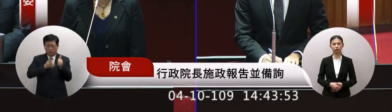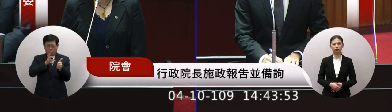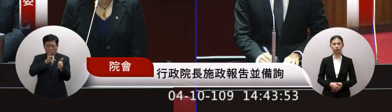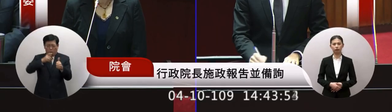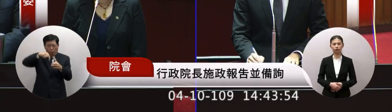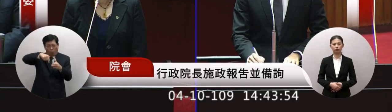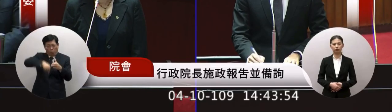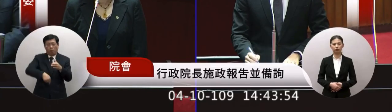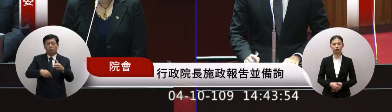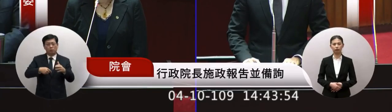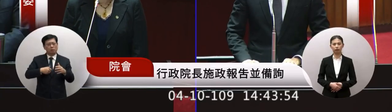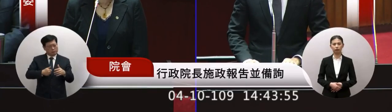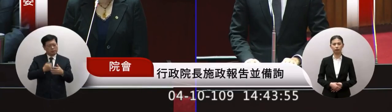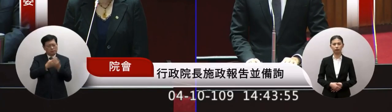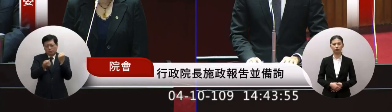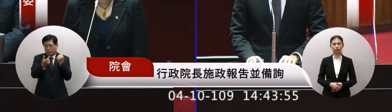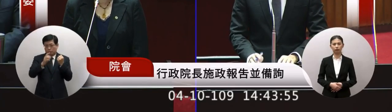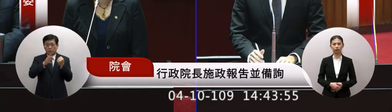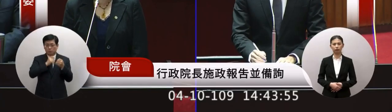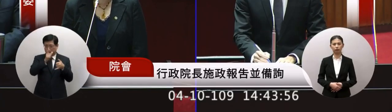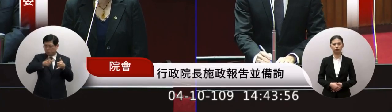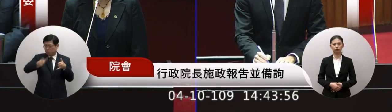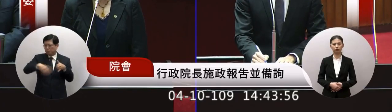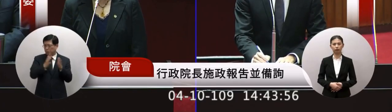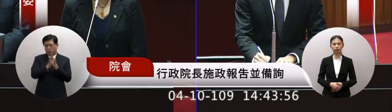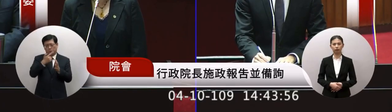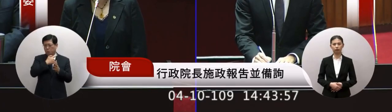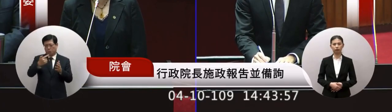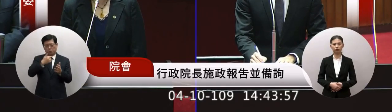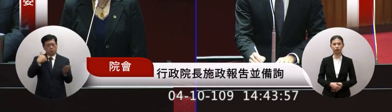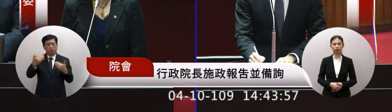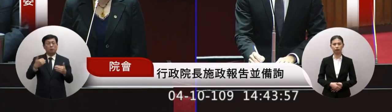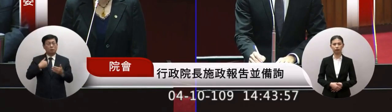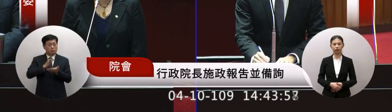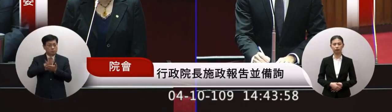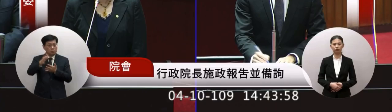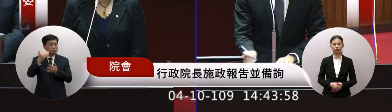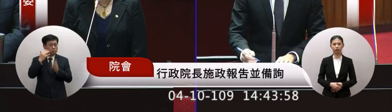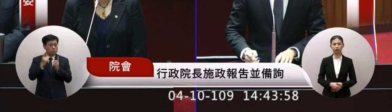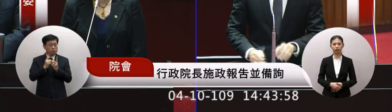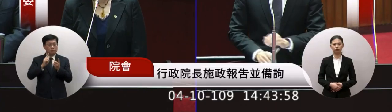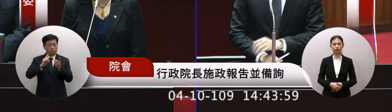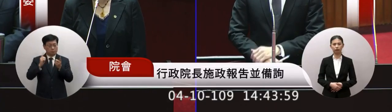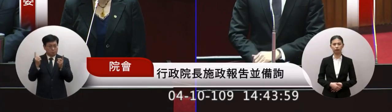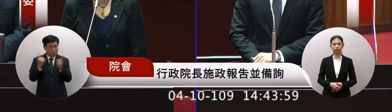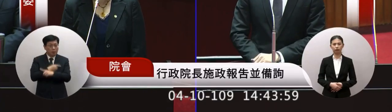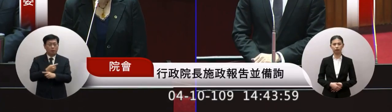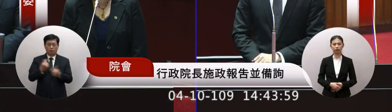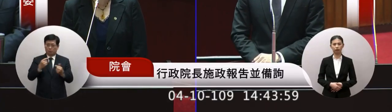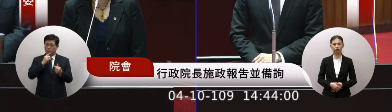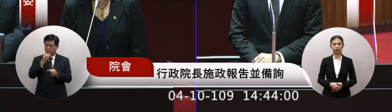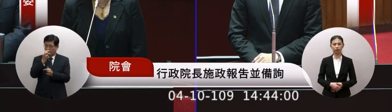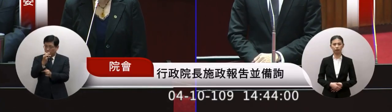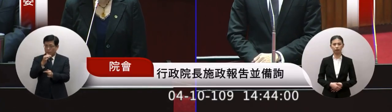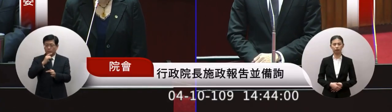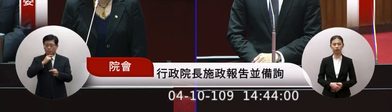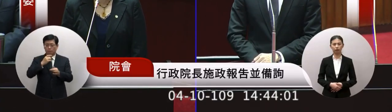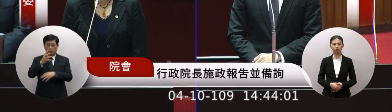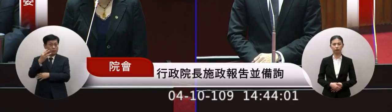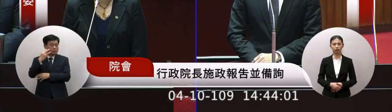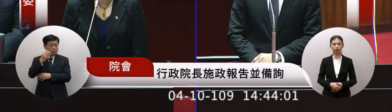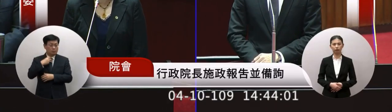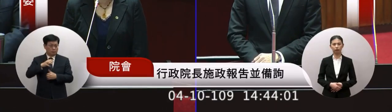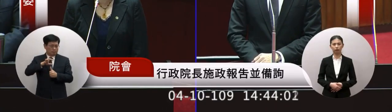雖然說這對未來要做我們要計畫一個比較完整的政治